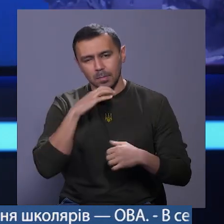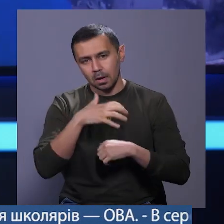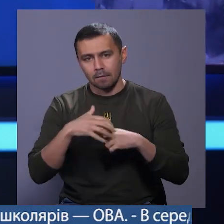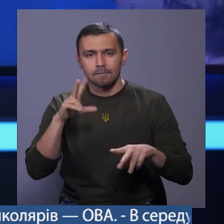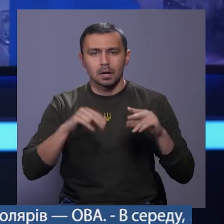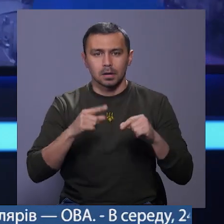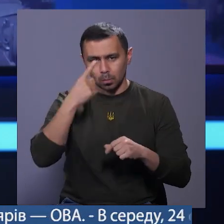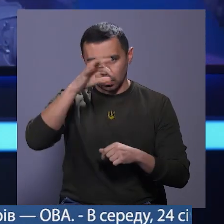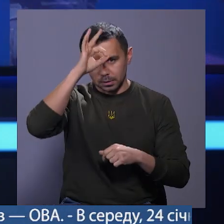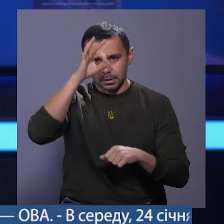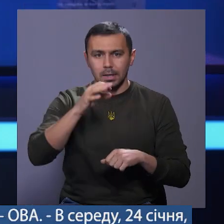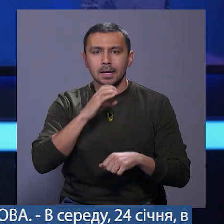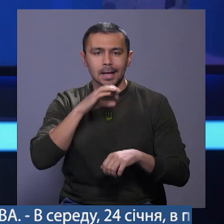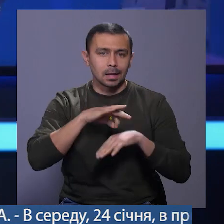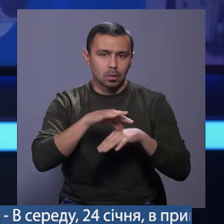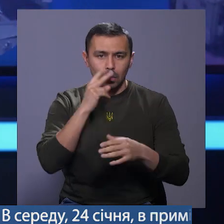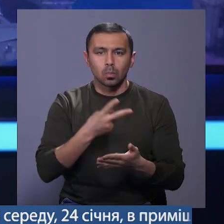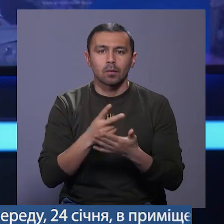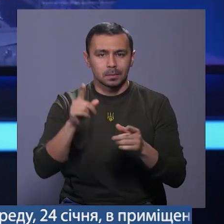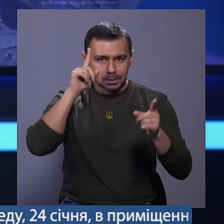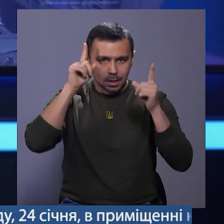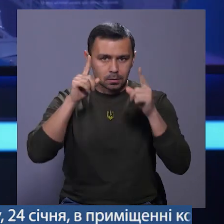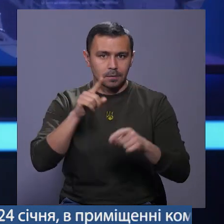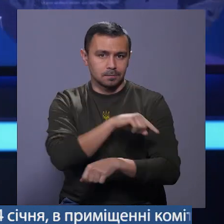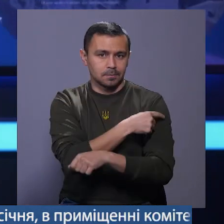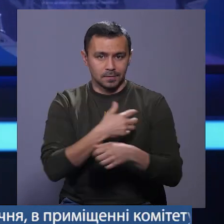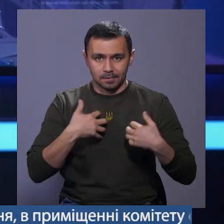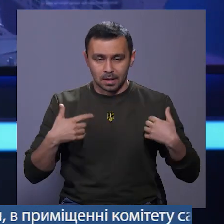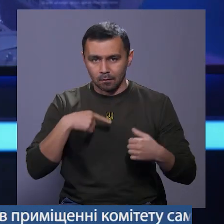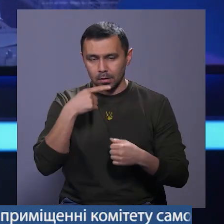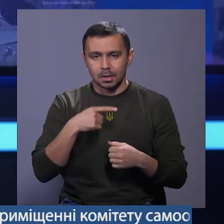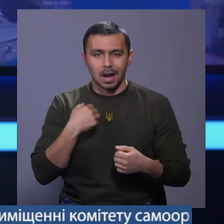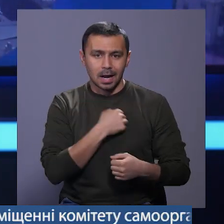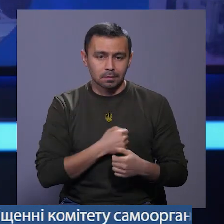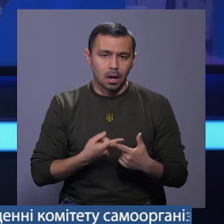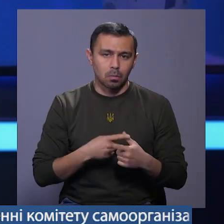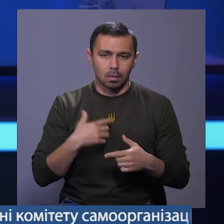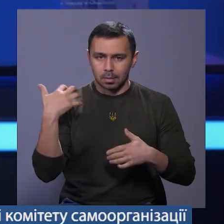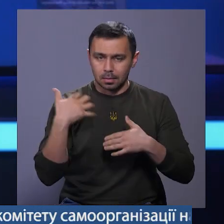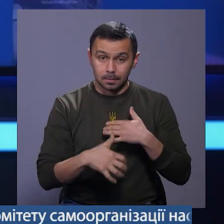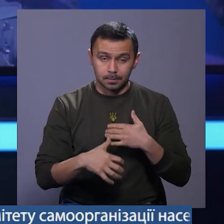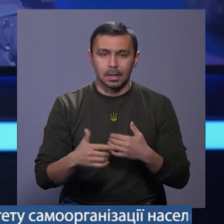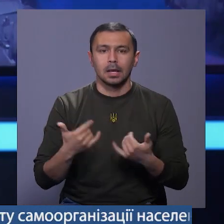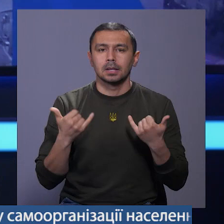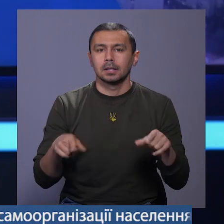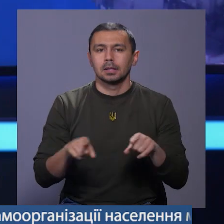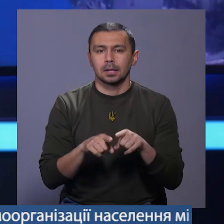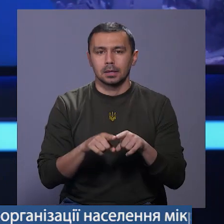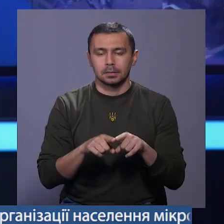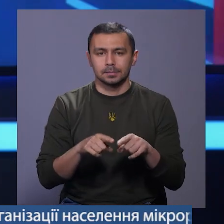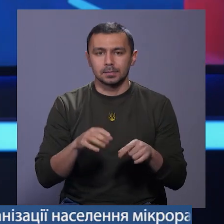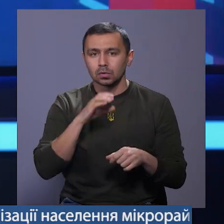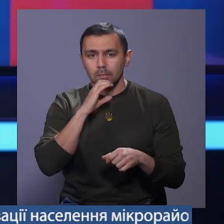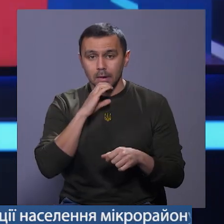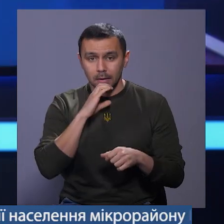поліцейські кінологи. Проявом стресу ветеринари називають агресивність або ж апатію. Наразі таких чотирилапих